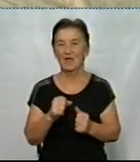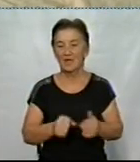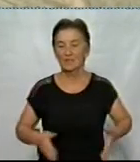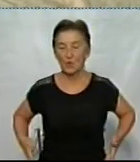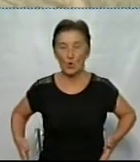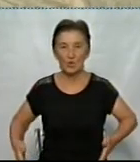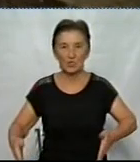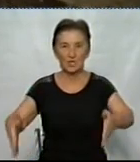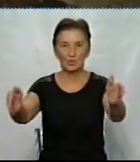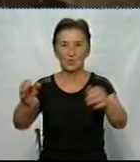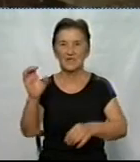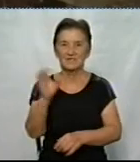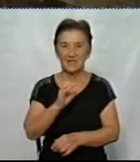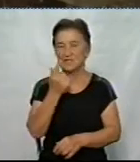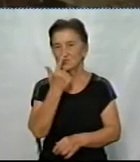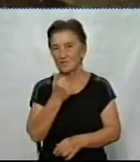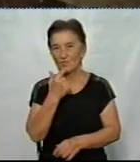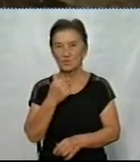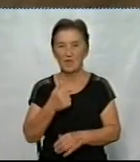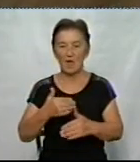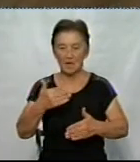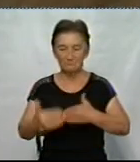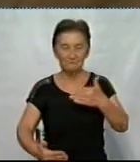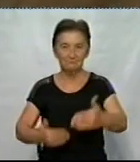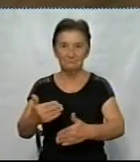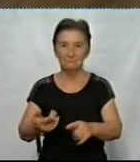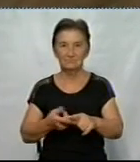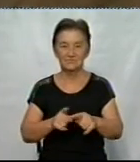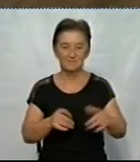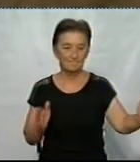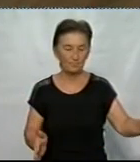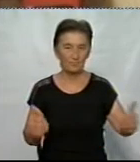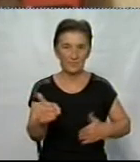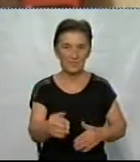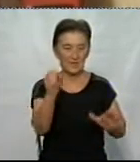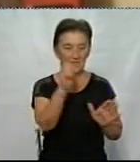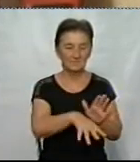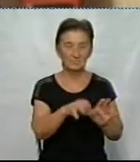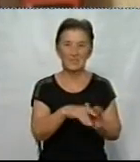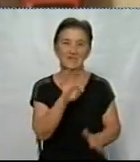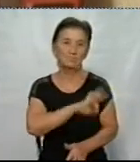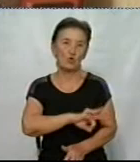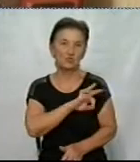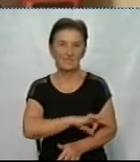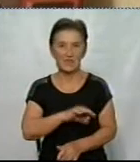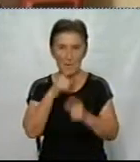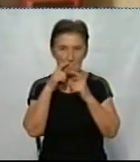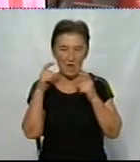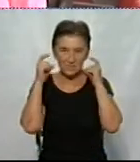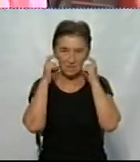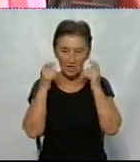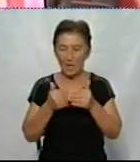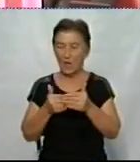розмежувальні лінії синього і червоного кольорів. Біля кабінетів контейнери для використаних масок. Директорка центру розповідає, до